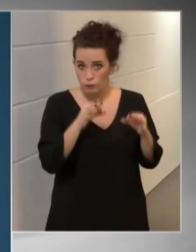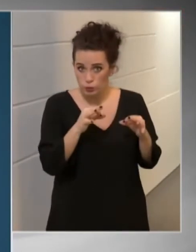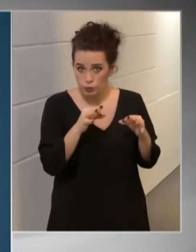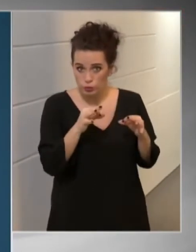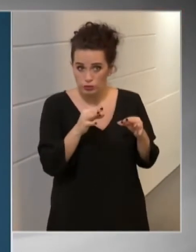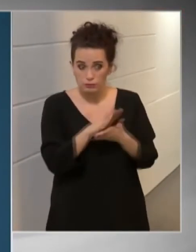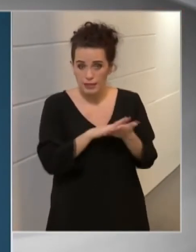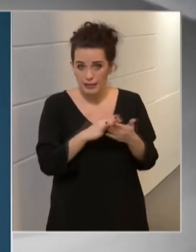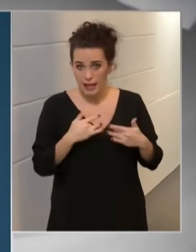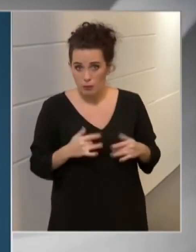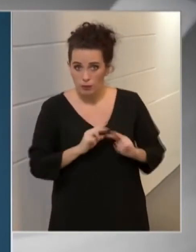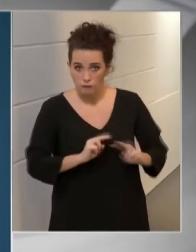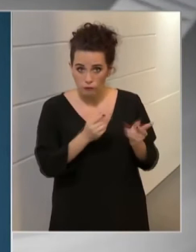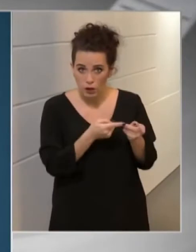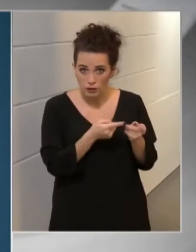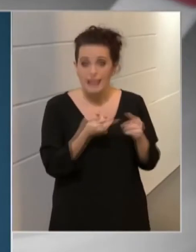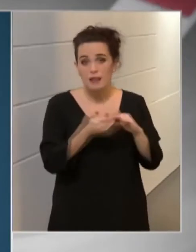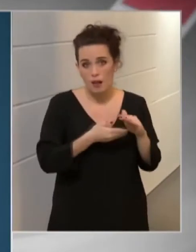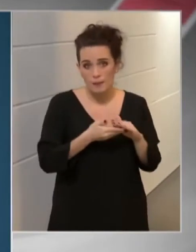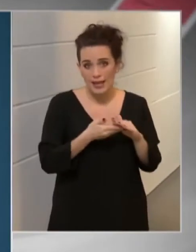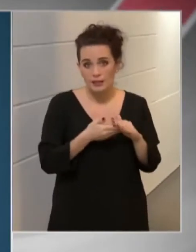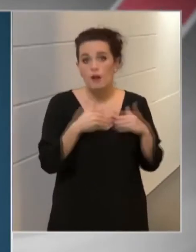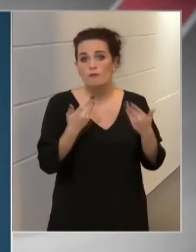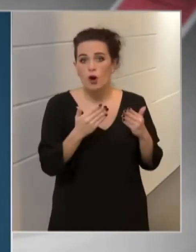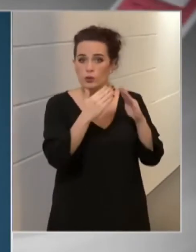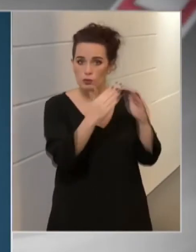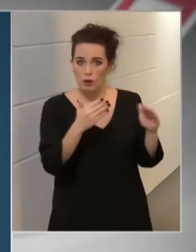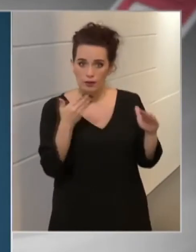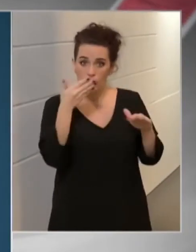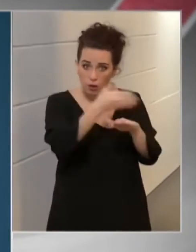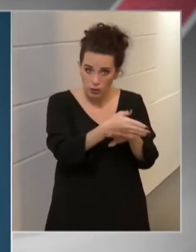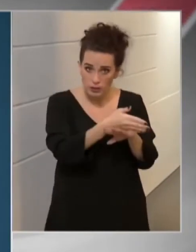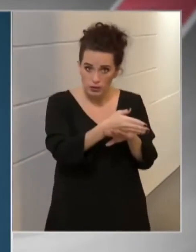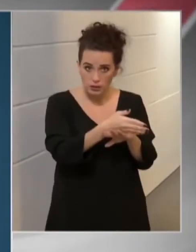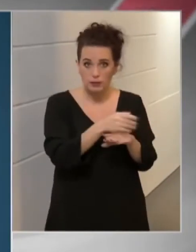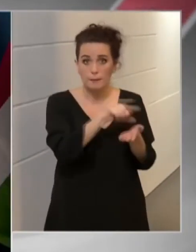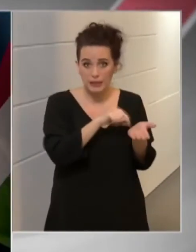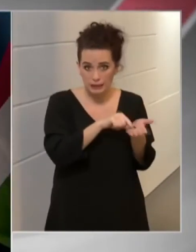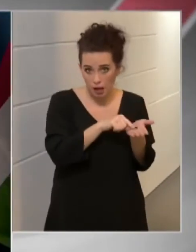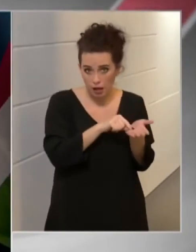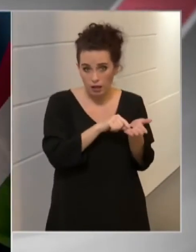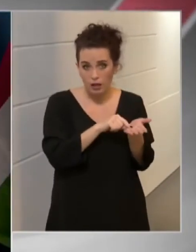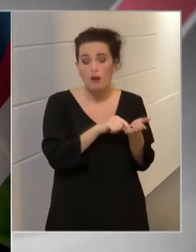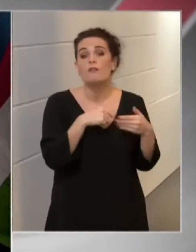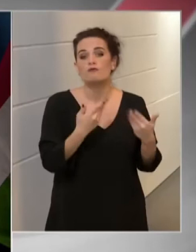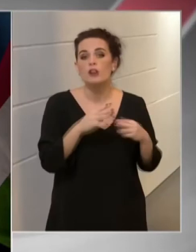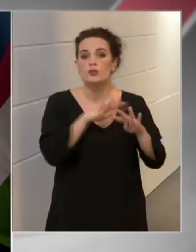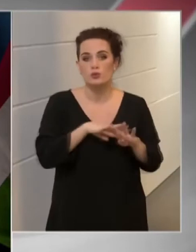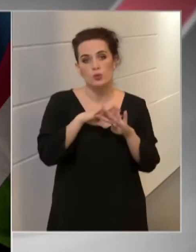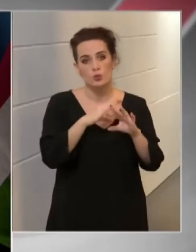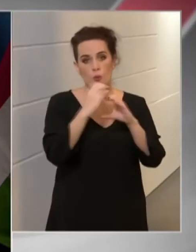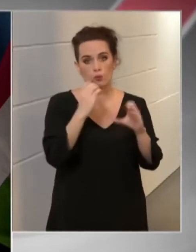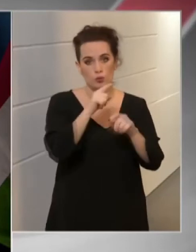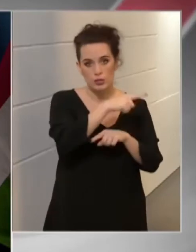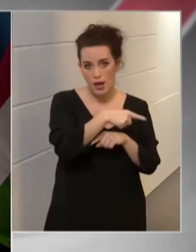állapotban van, elvégzi vagy a beteg otthonában a mintavételt, vagy pedig a szűrőbuszra